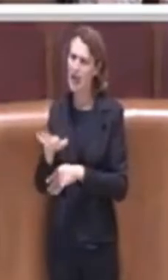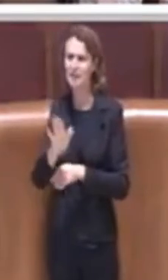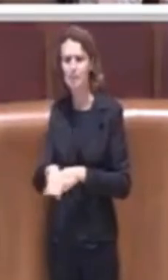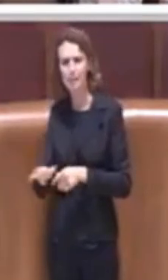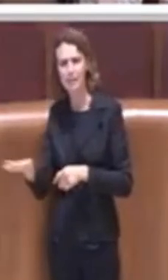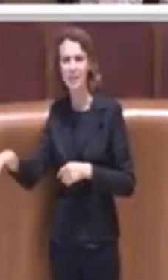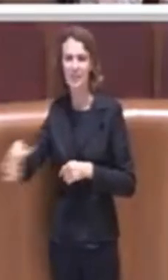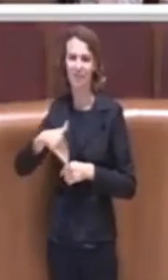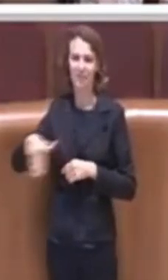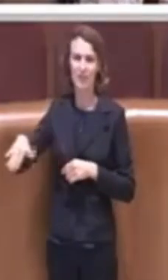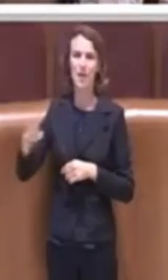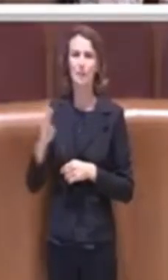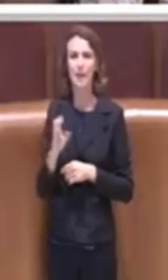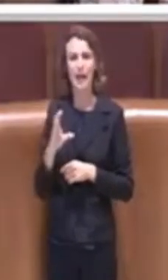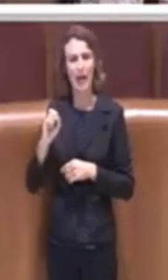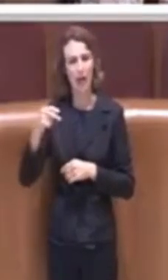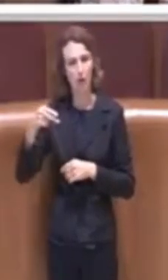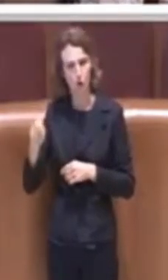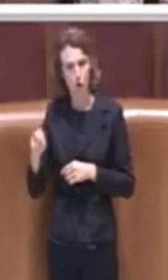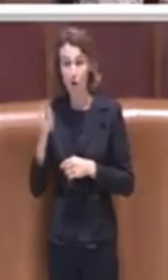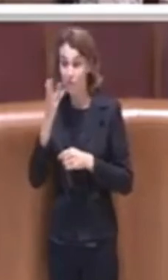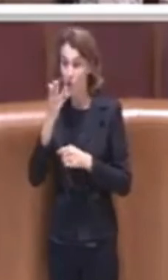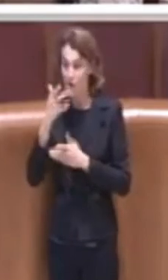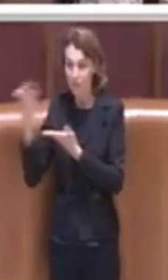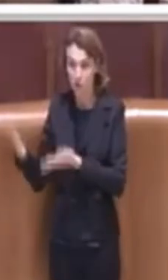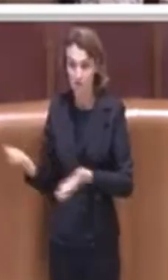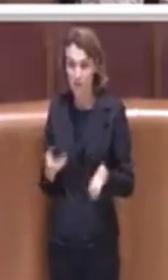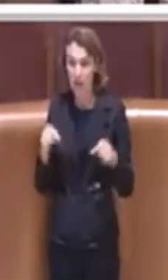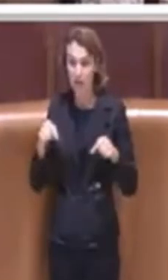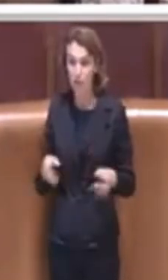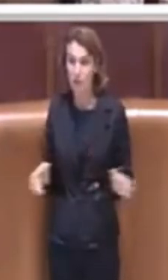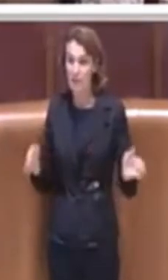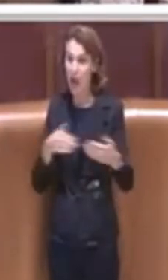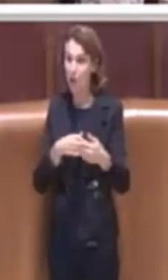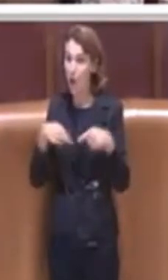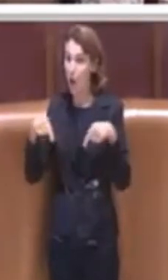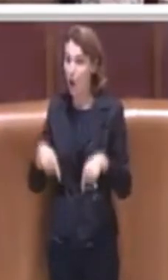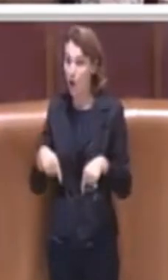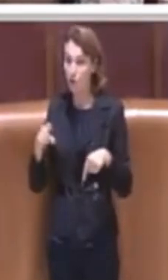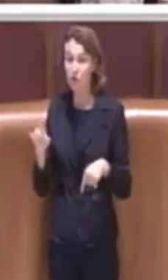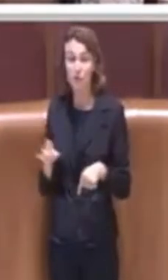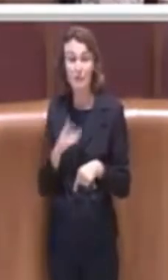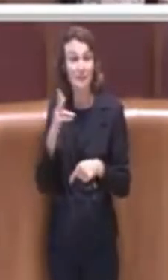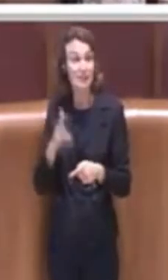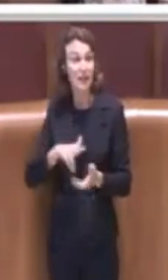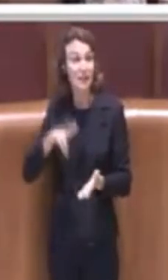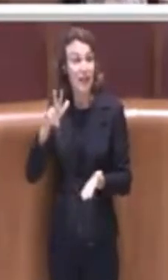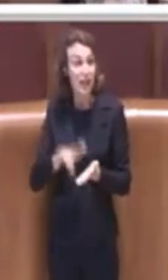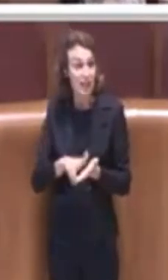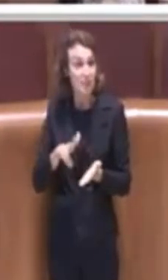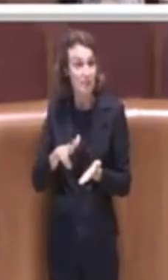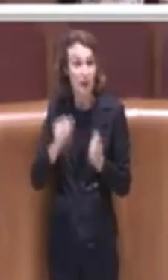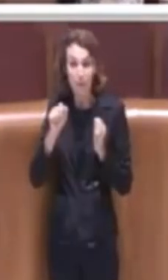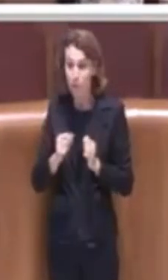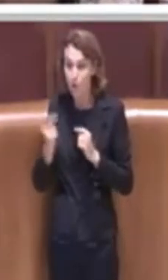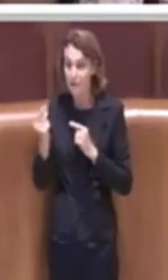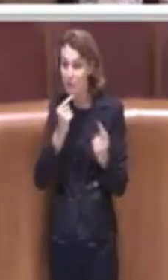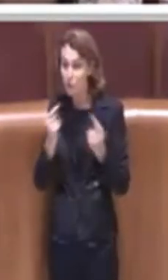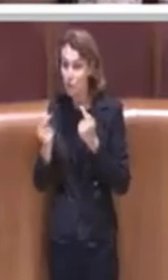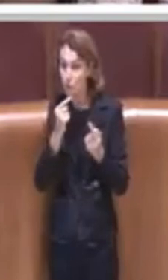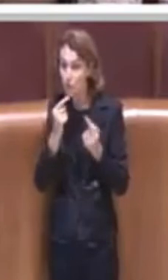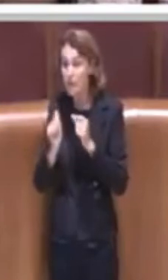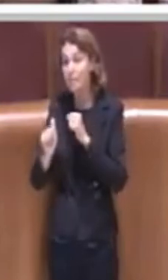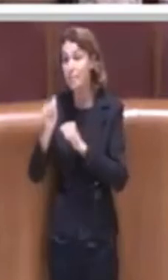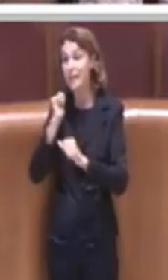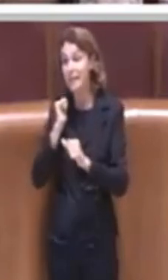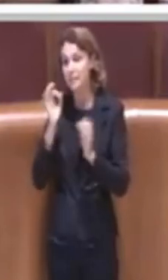invitare qui in aula oggi e l'avrei fatto se appunto la delibera si fosse potuta discutere prima